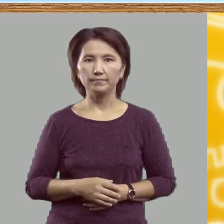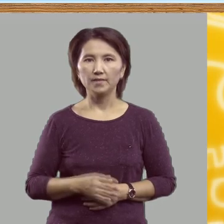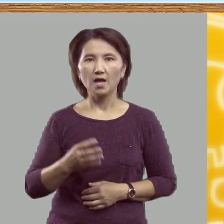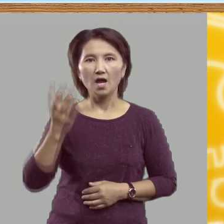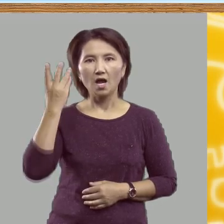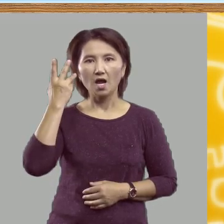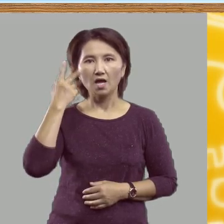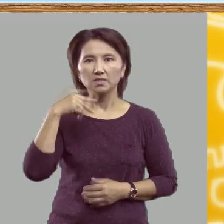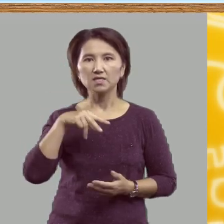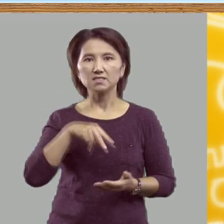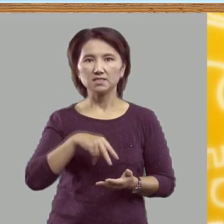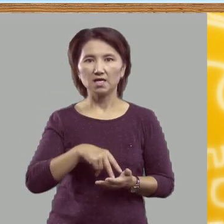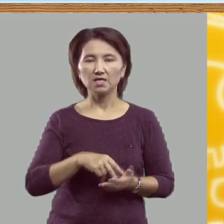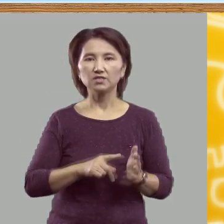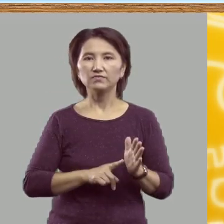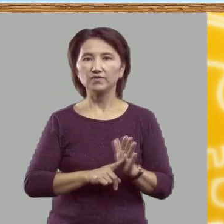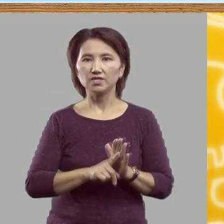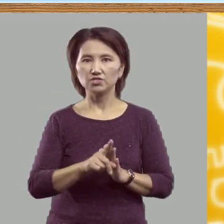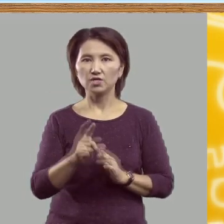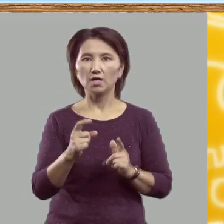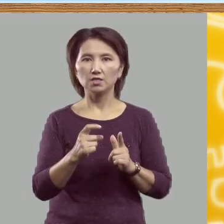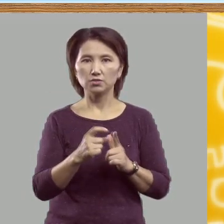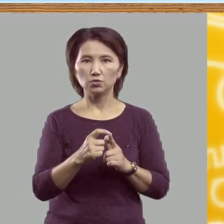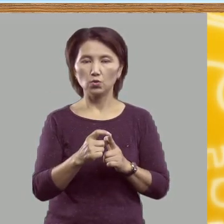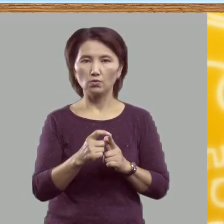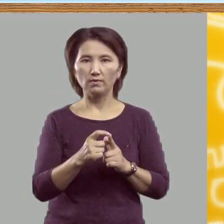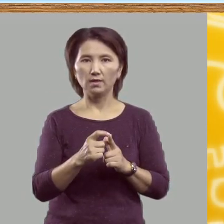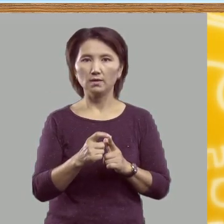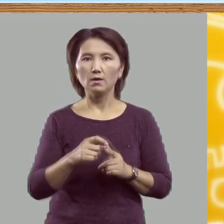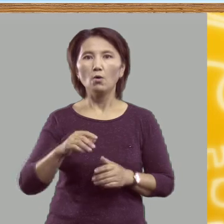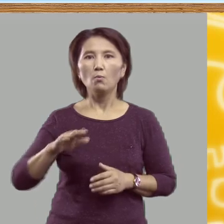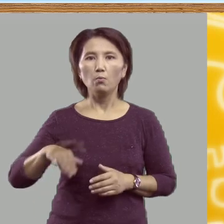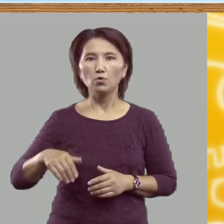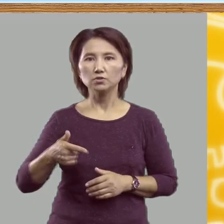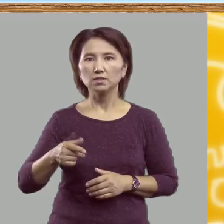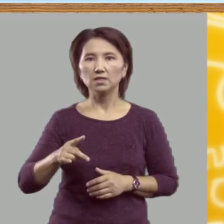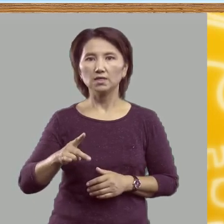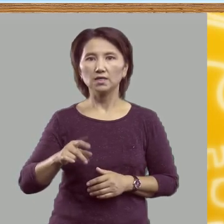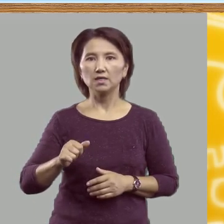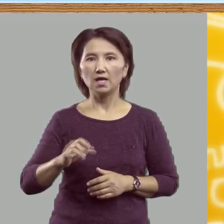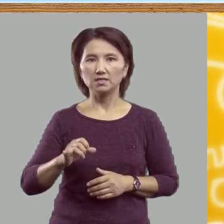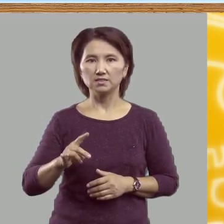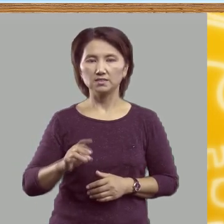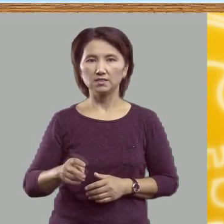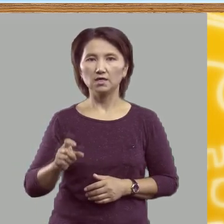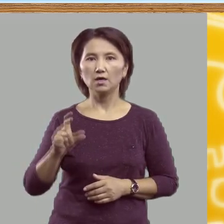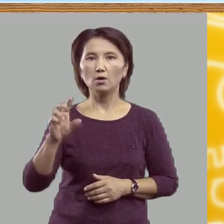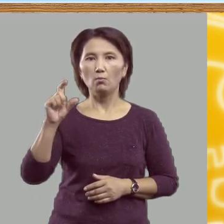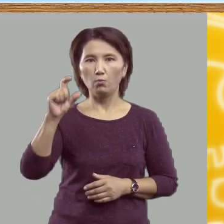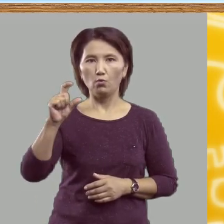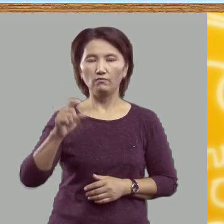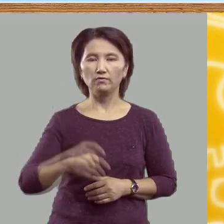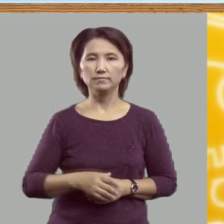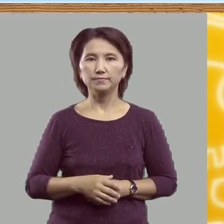Когда стоит в начале слова, после гласных букв.